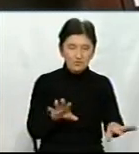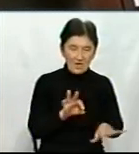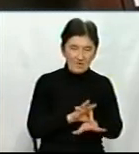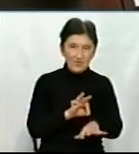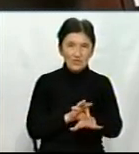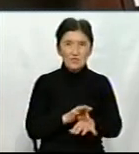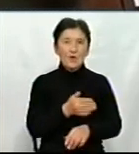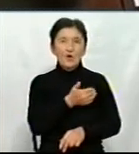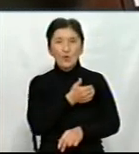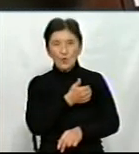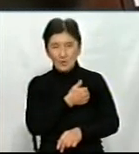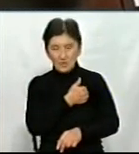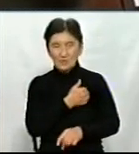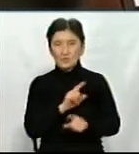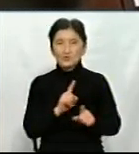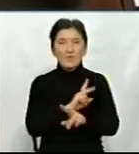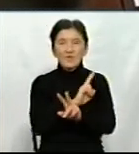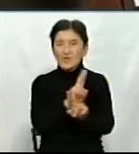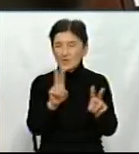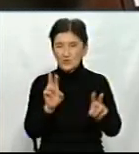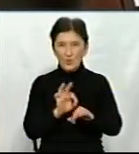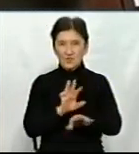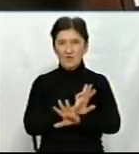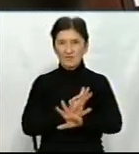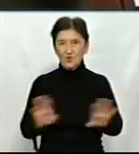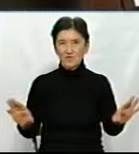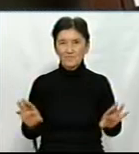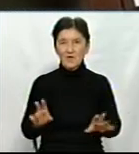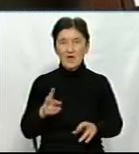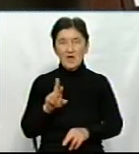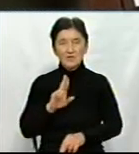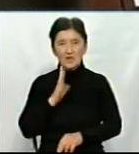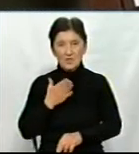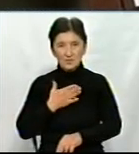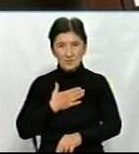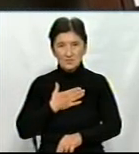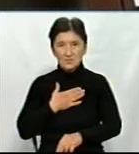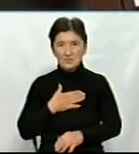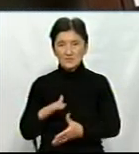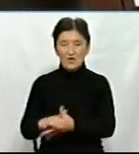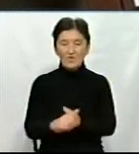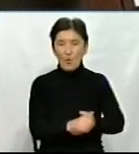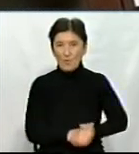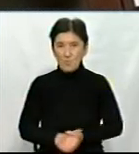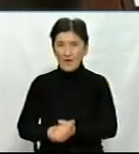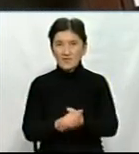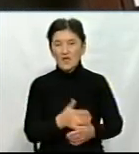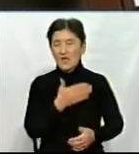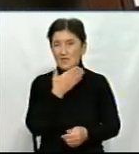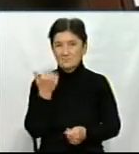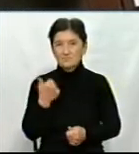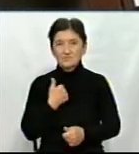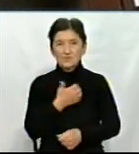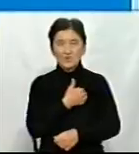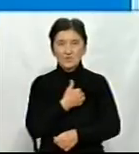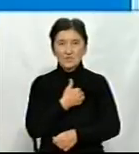хотілося, звичайно, щоб ніхто не хворів, але 90% у нас в компанії ще не хворіли. Тому не хотілося, щоб це було